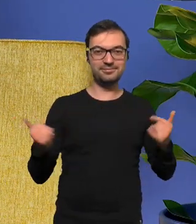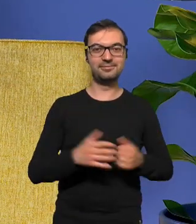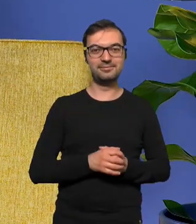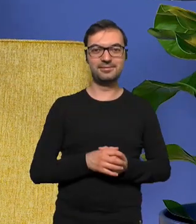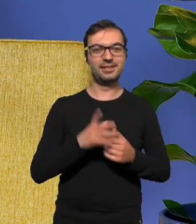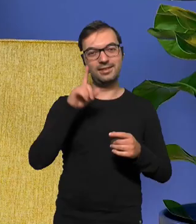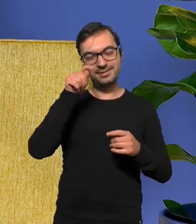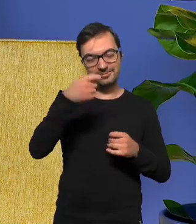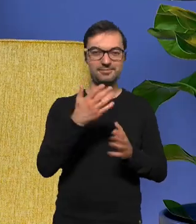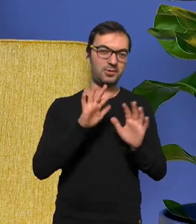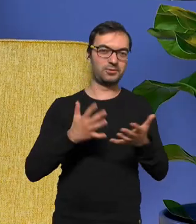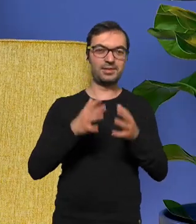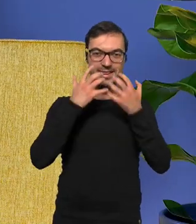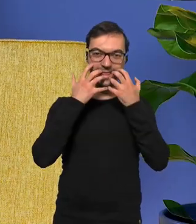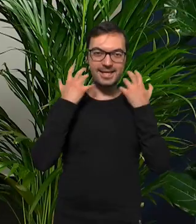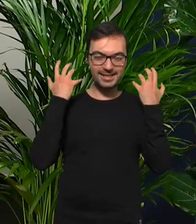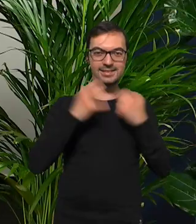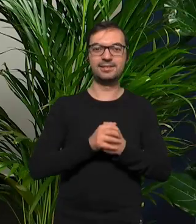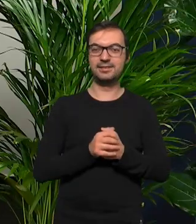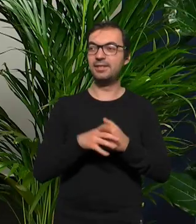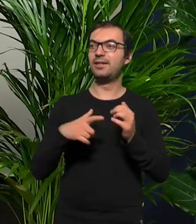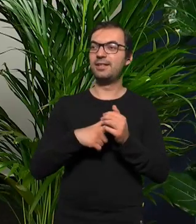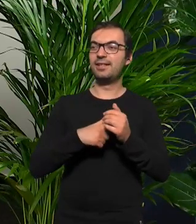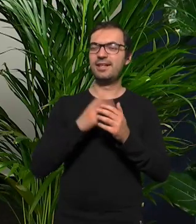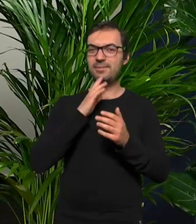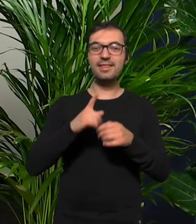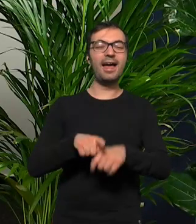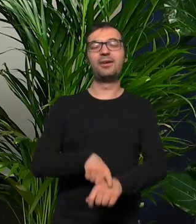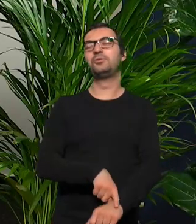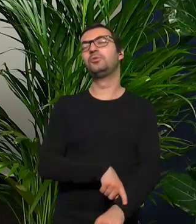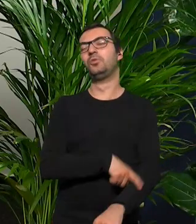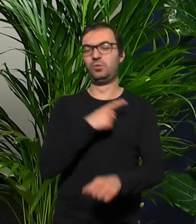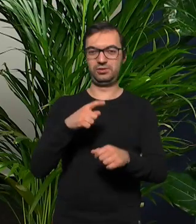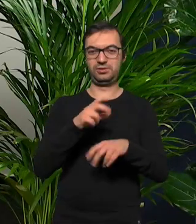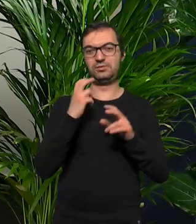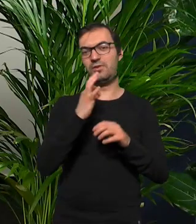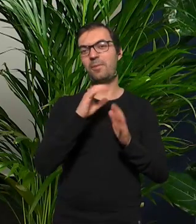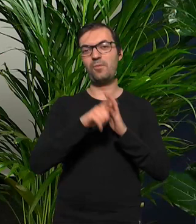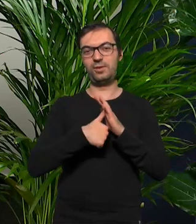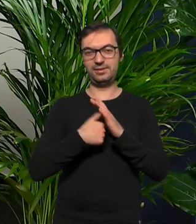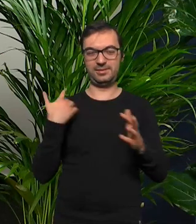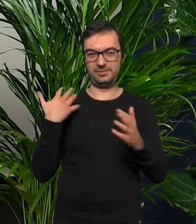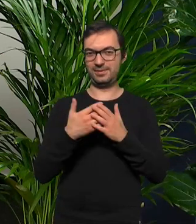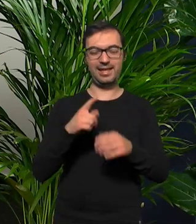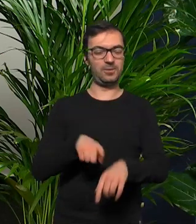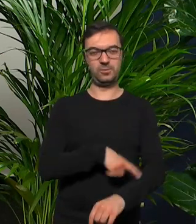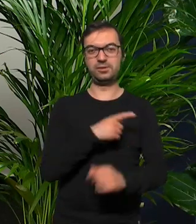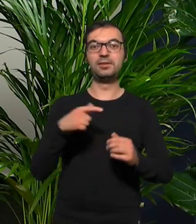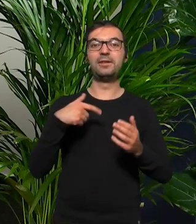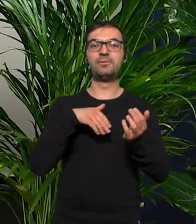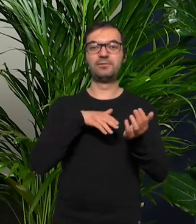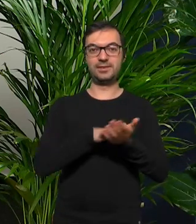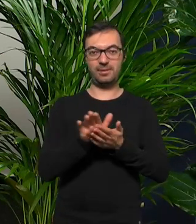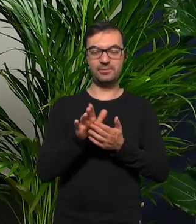nazywam tygrysami i tak się zaczyna najdłuższa płyta w dyskografii Błażeja po tym